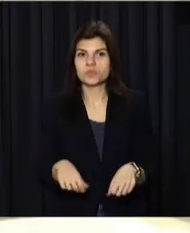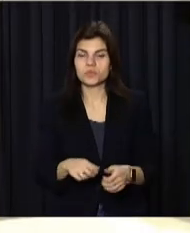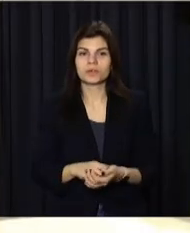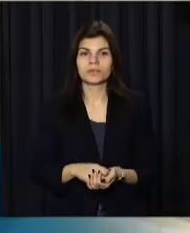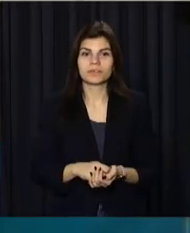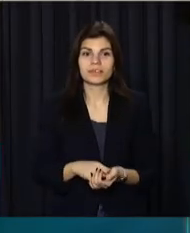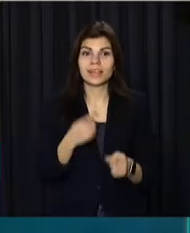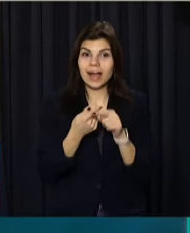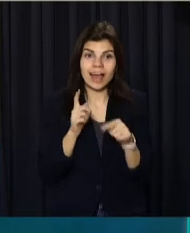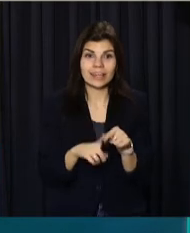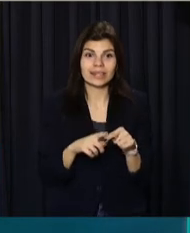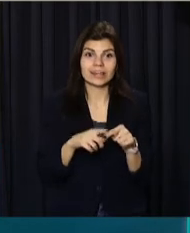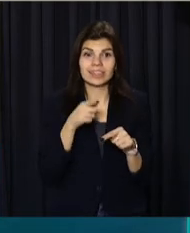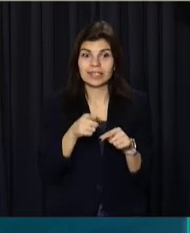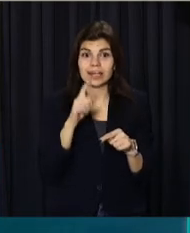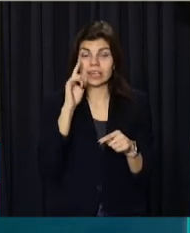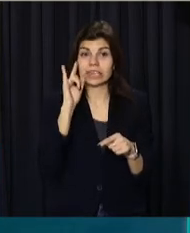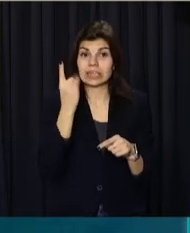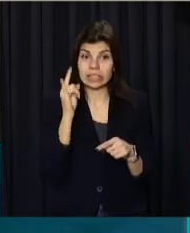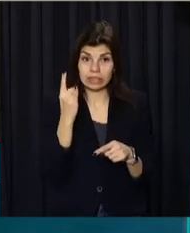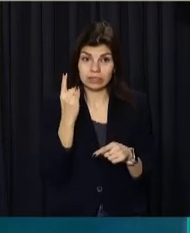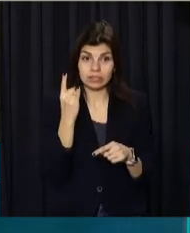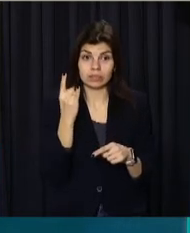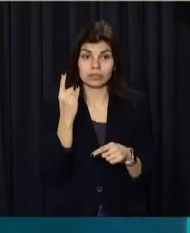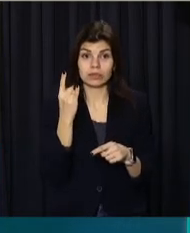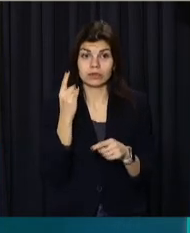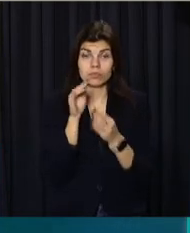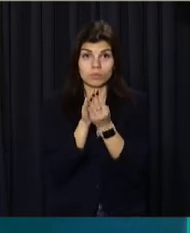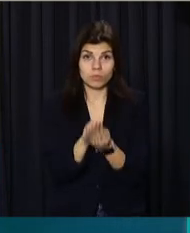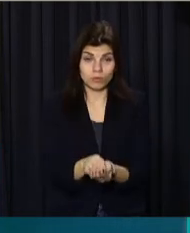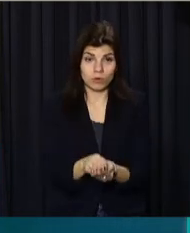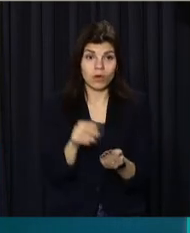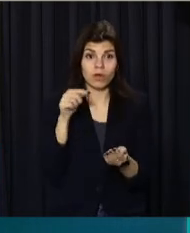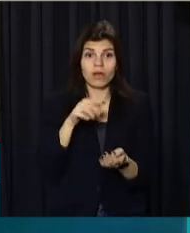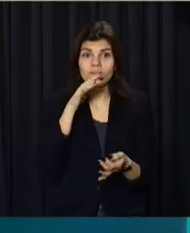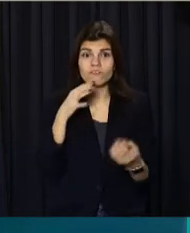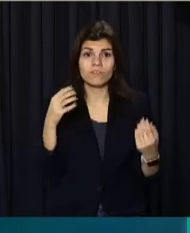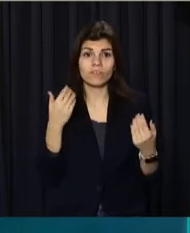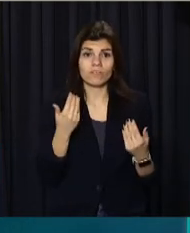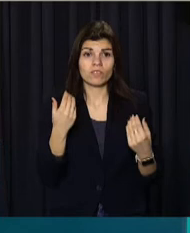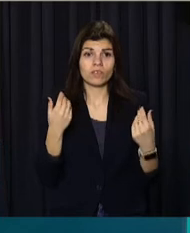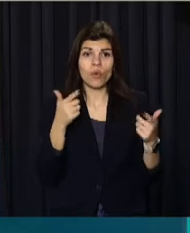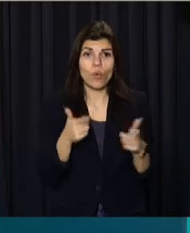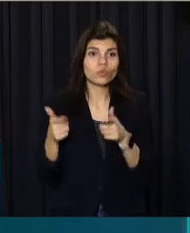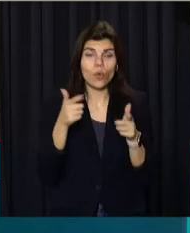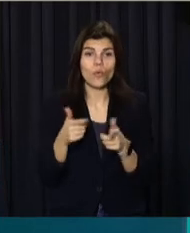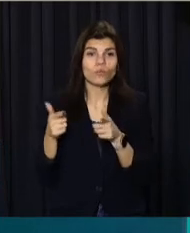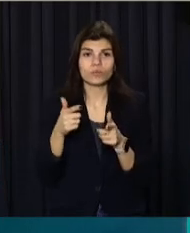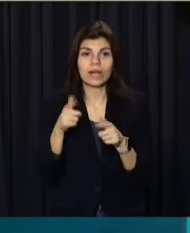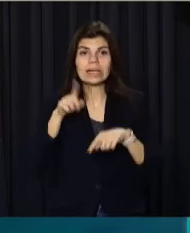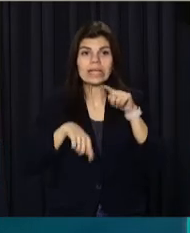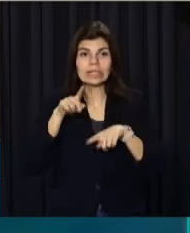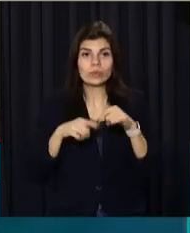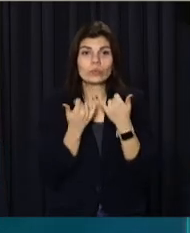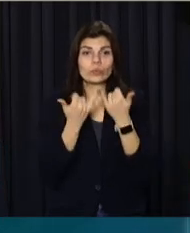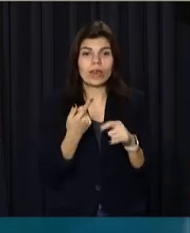це поховання дитини з речами, які в потойбічний світ їй приготували її рідні.